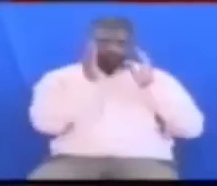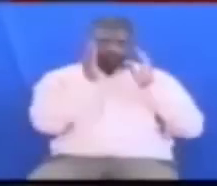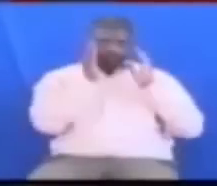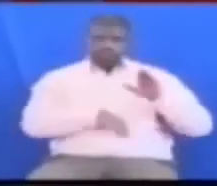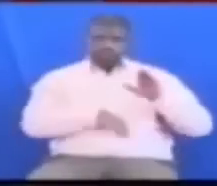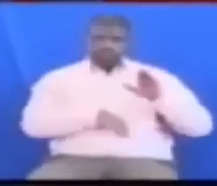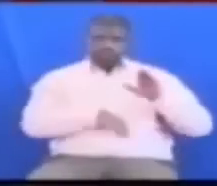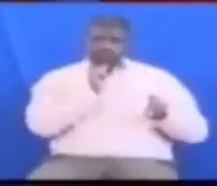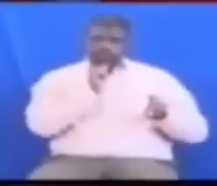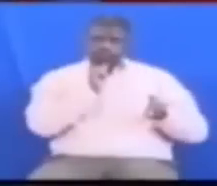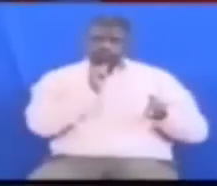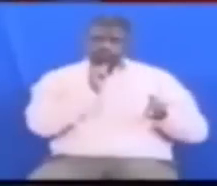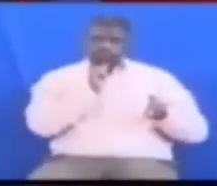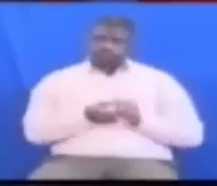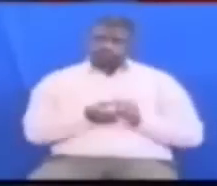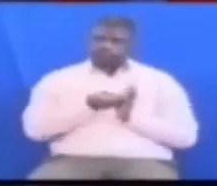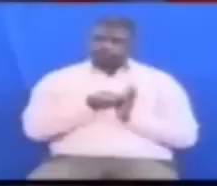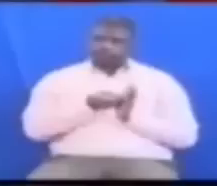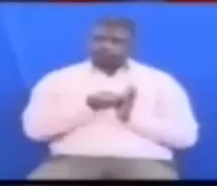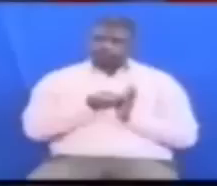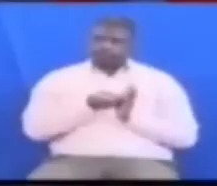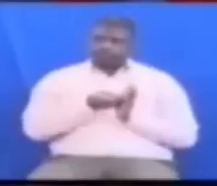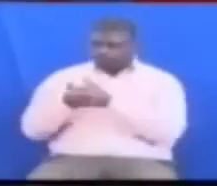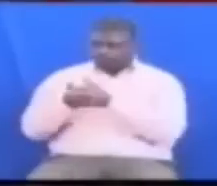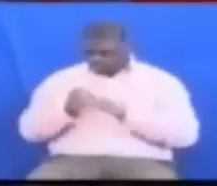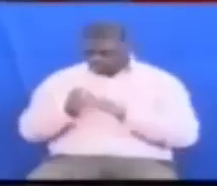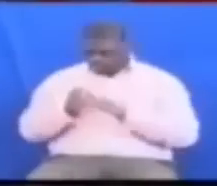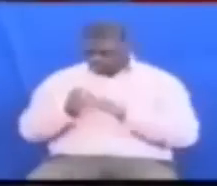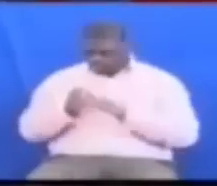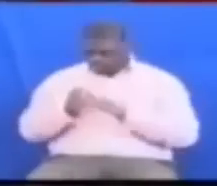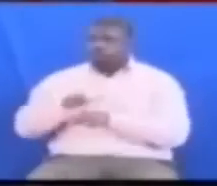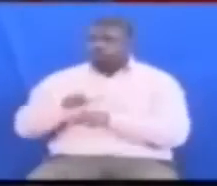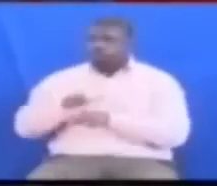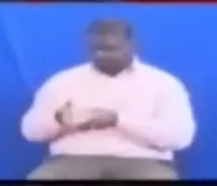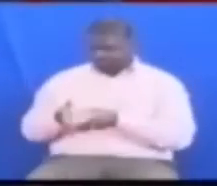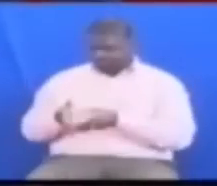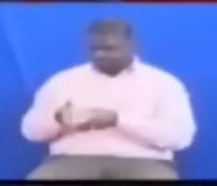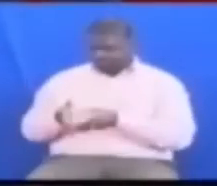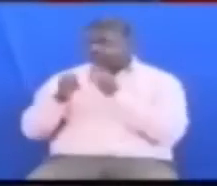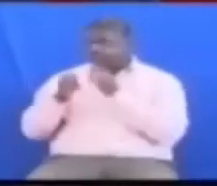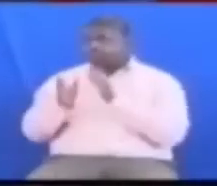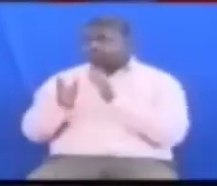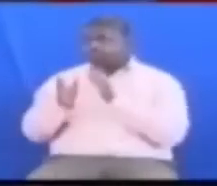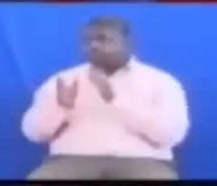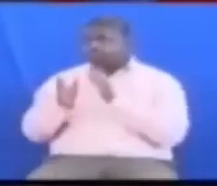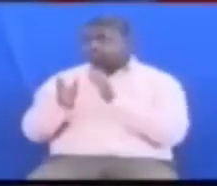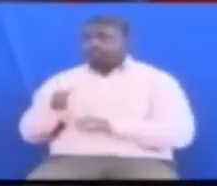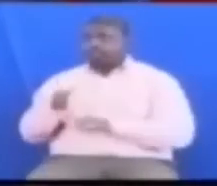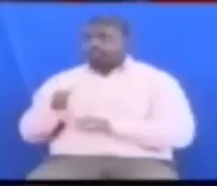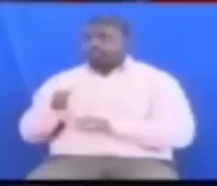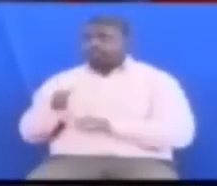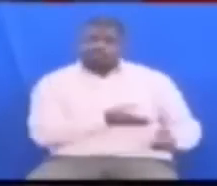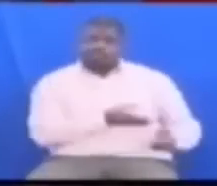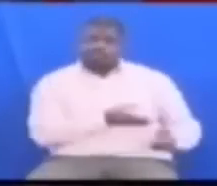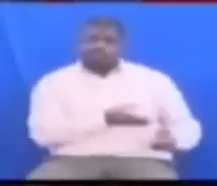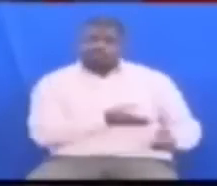Kitu ambacho kingeweza zilefeza Kasaidia kuburesha miundwa minu Na hivi na wuzungumza mweshima mwenye kiti Kwa mba mpaka hivi sasa ule mnadi